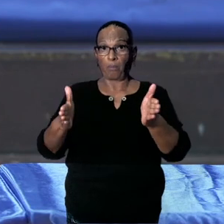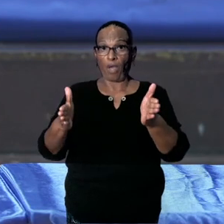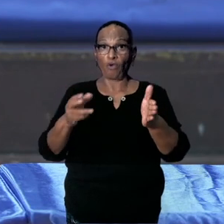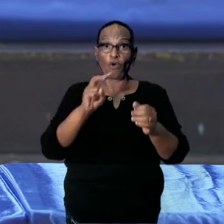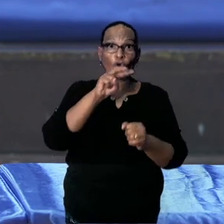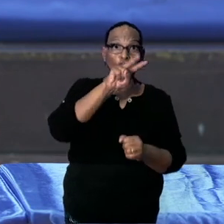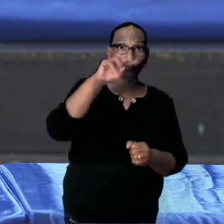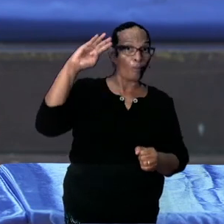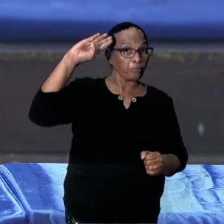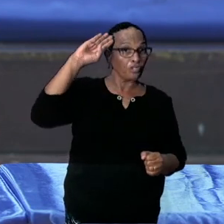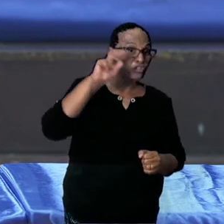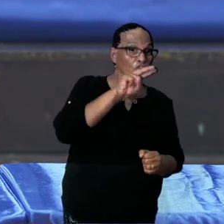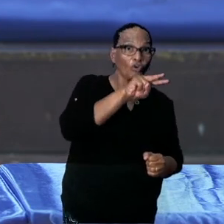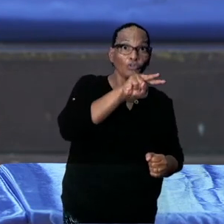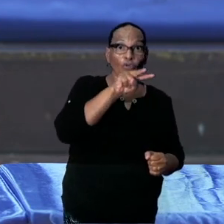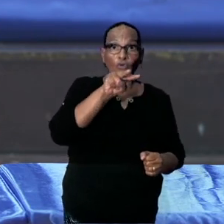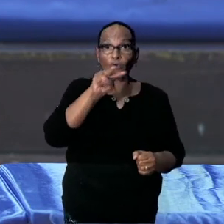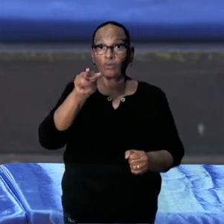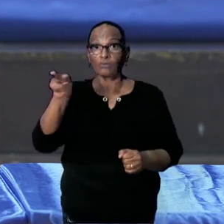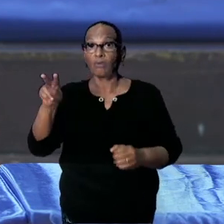bruggencontrollers gaan ook door.